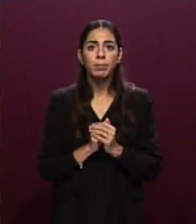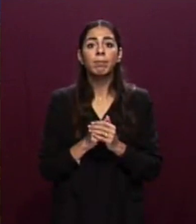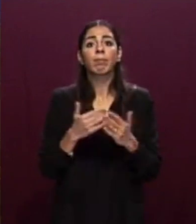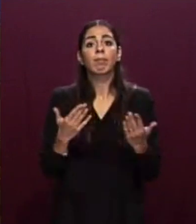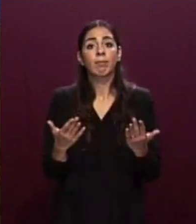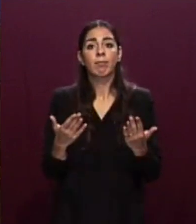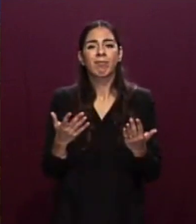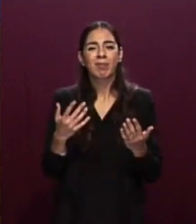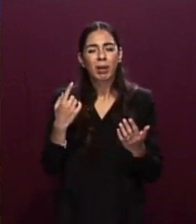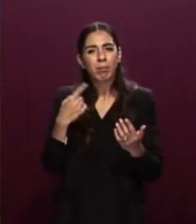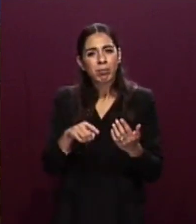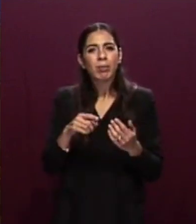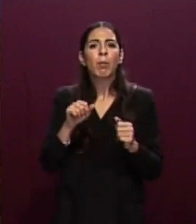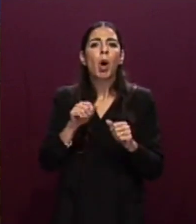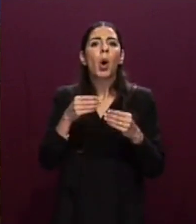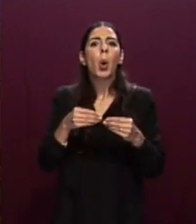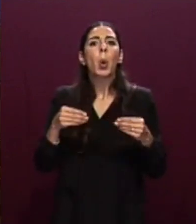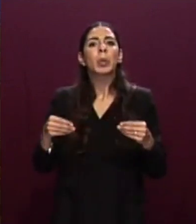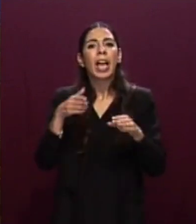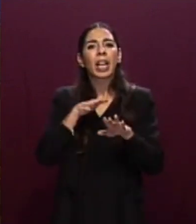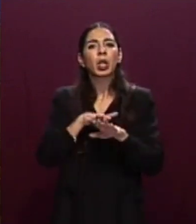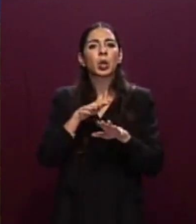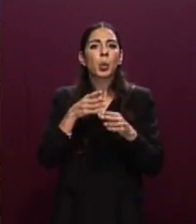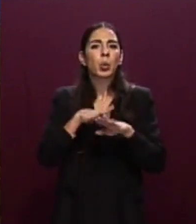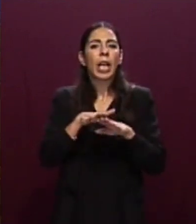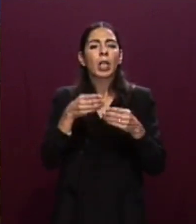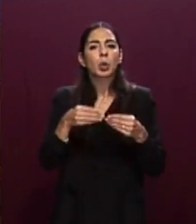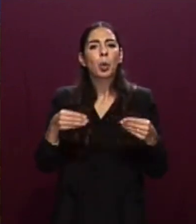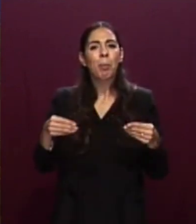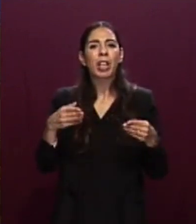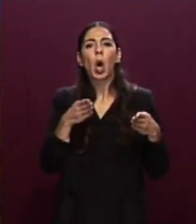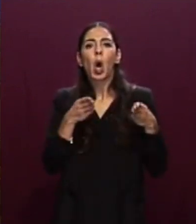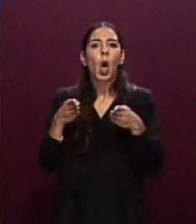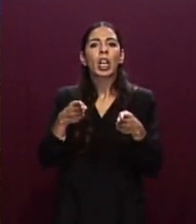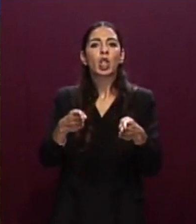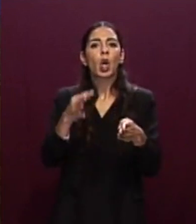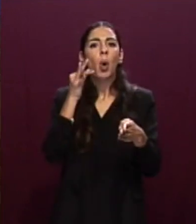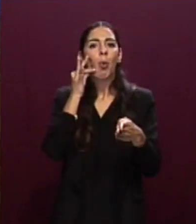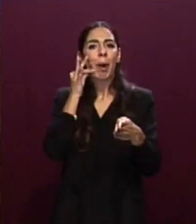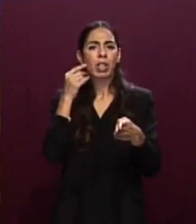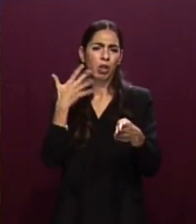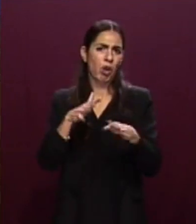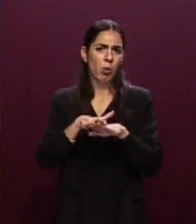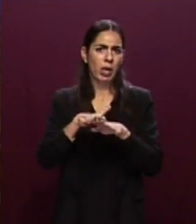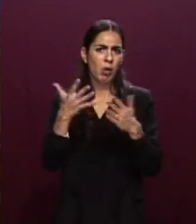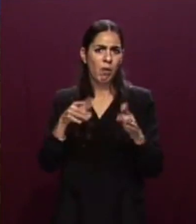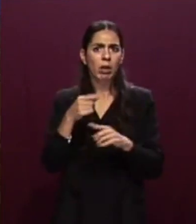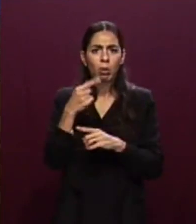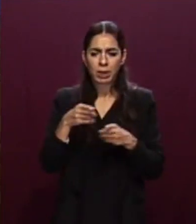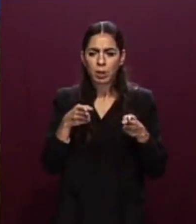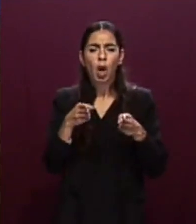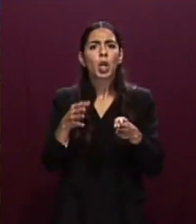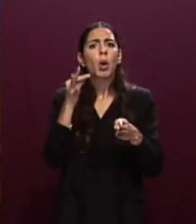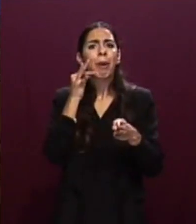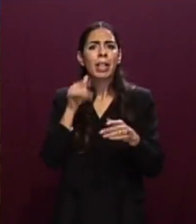lo strumento collaudato, come dicevo, dei corridoi umanitari che, ci tengo a evidenziarlo, assicura un percorso di accoglienza capace di coniugare sicurezza,